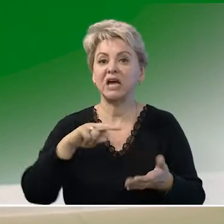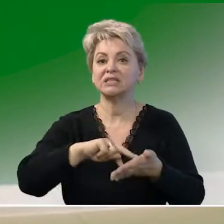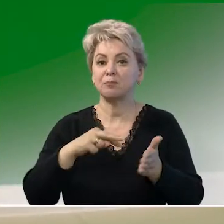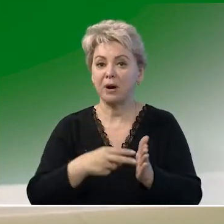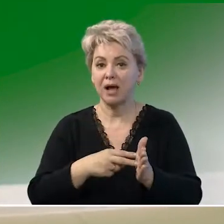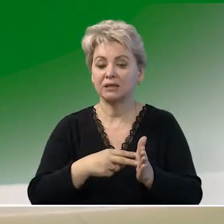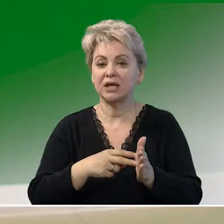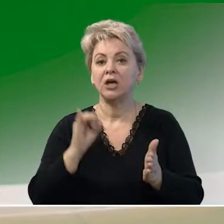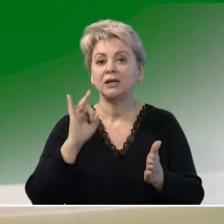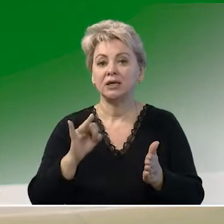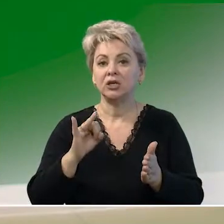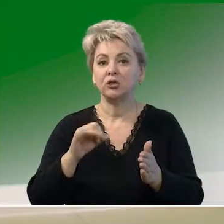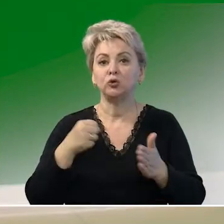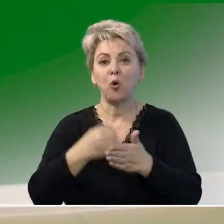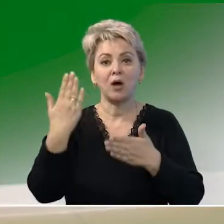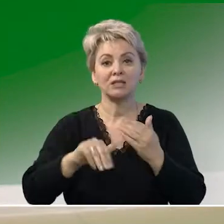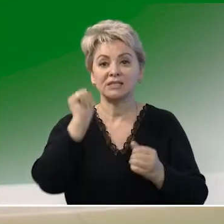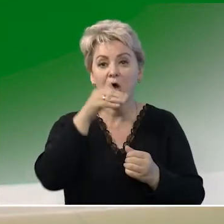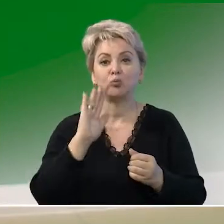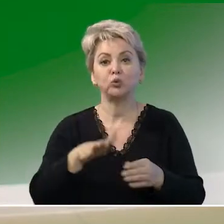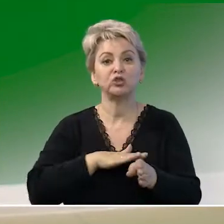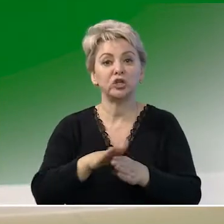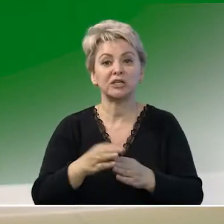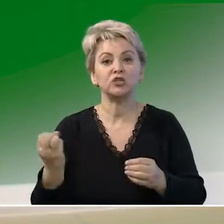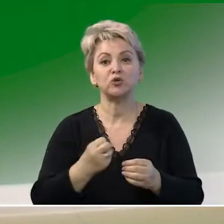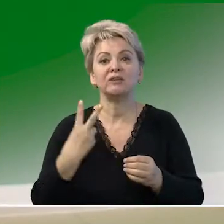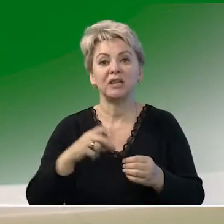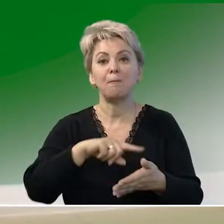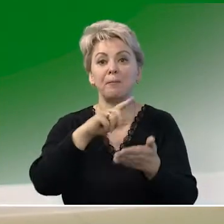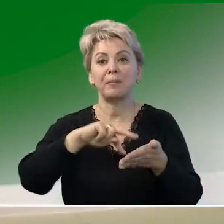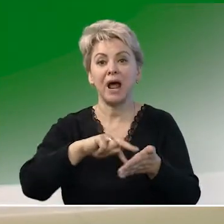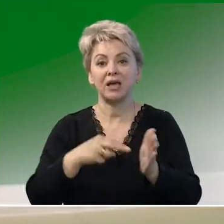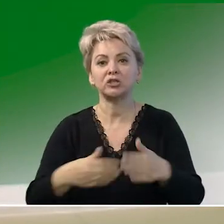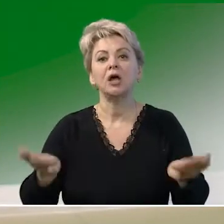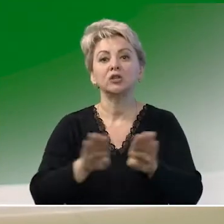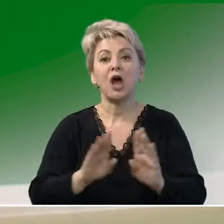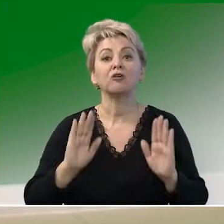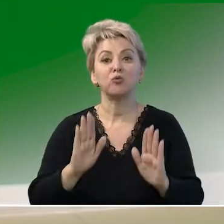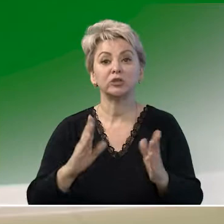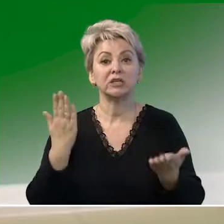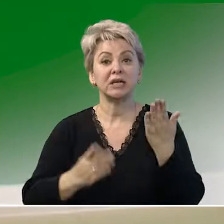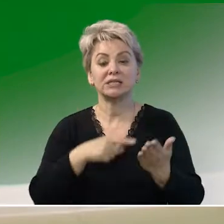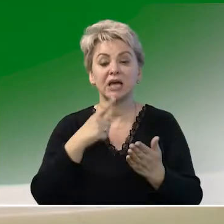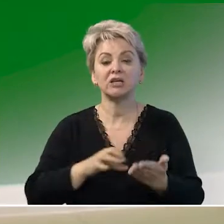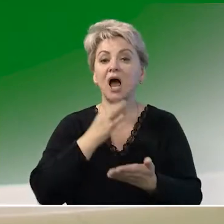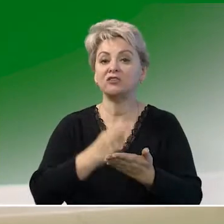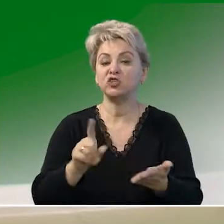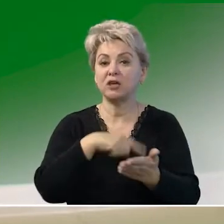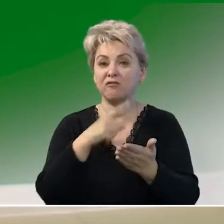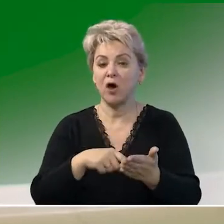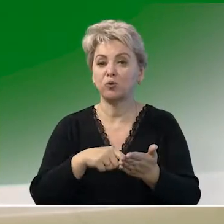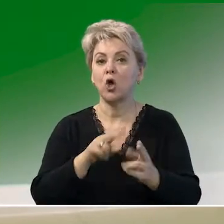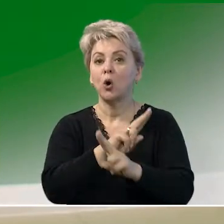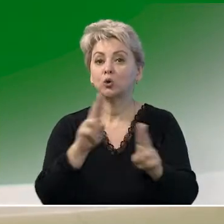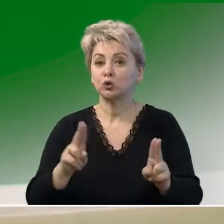проектов и до конца года будет реализовано еще 12 проектов. Так вот, если отвечать на вопрос,